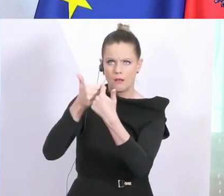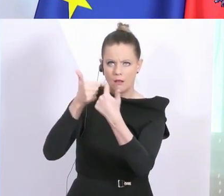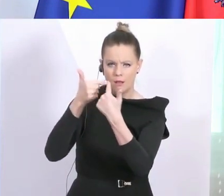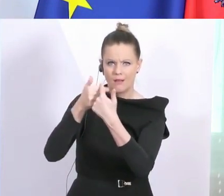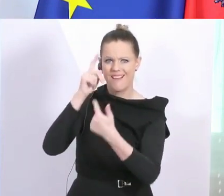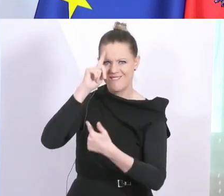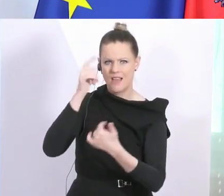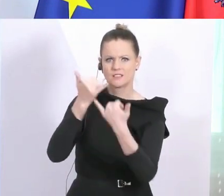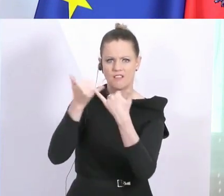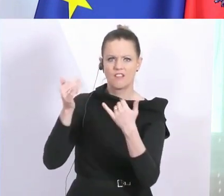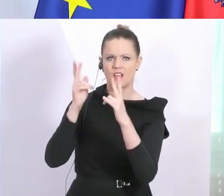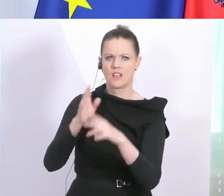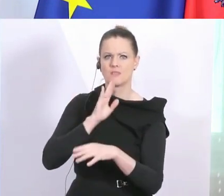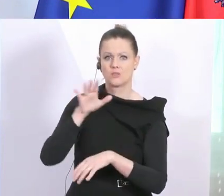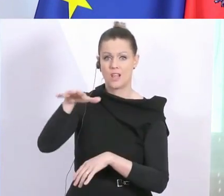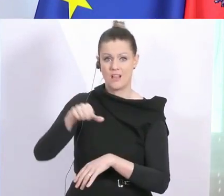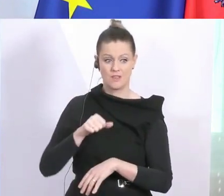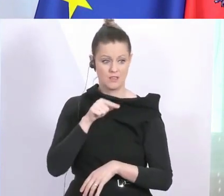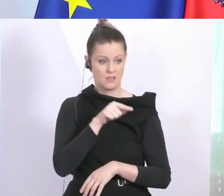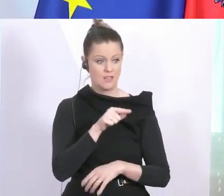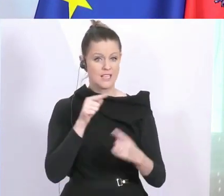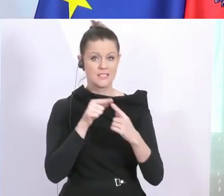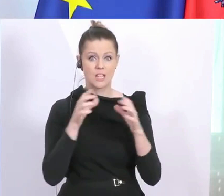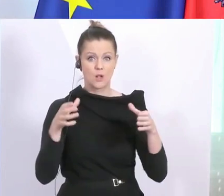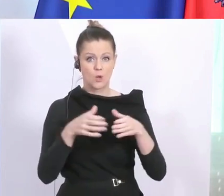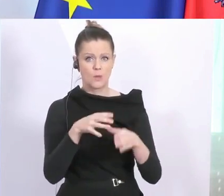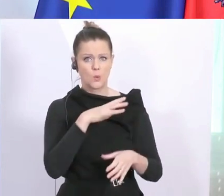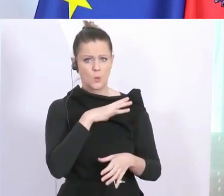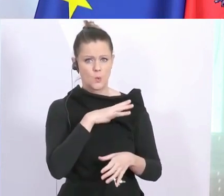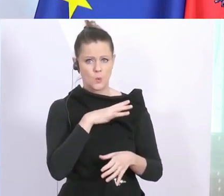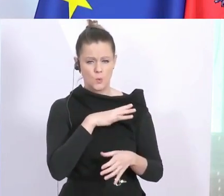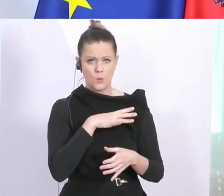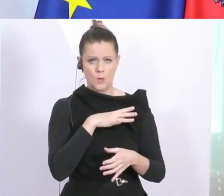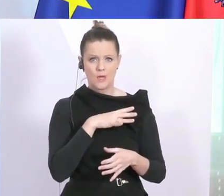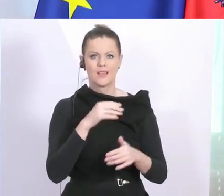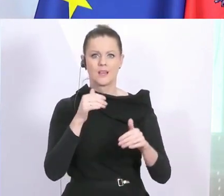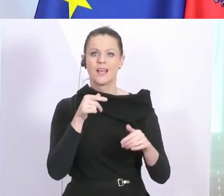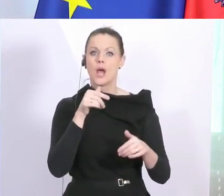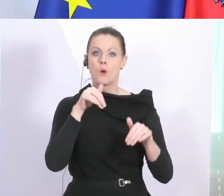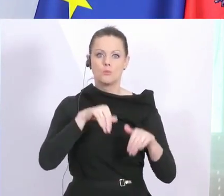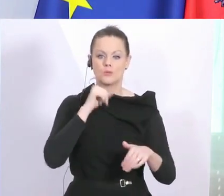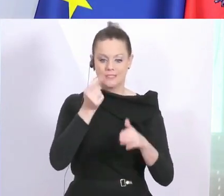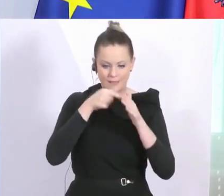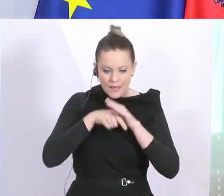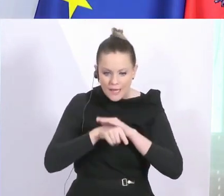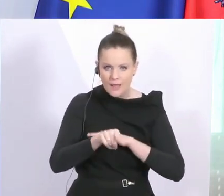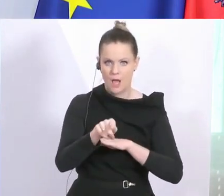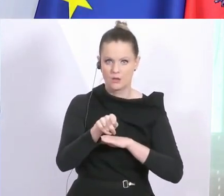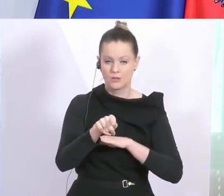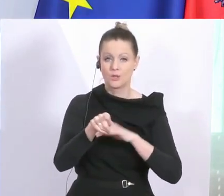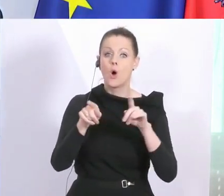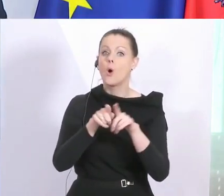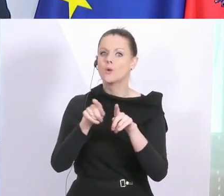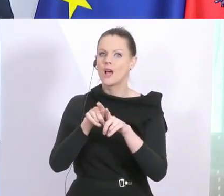gefährdete Zielgruppe sich weniger gefährden kann, durch das nicht hinausgehen müssen und auf der anderen Seite, dass auch diejenigen